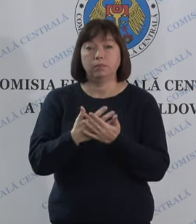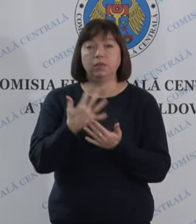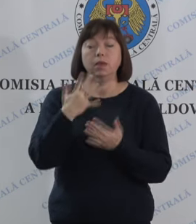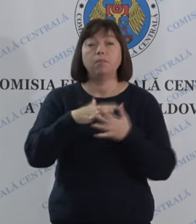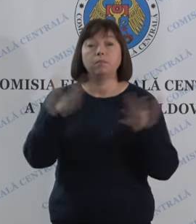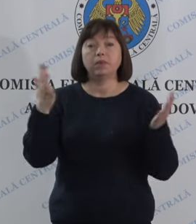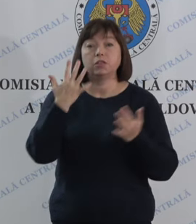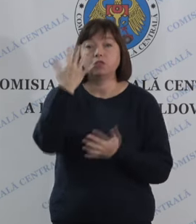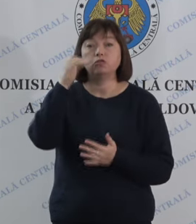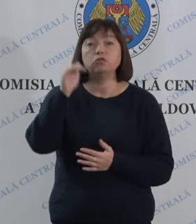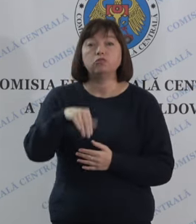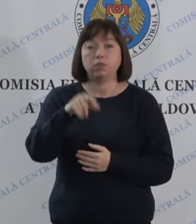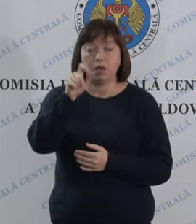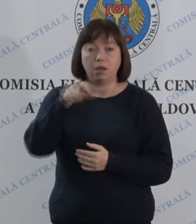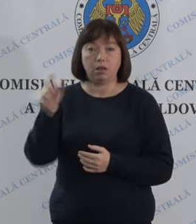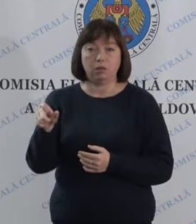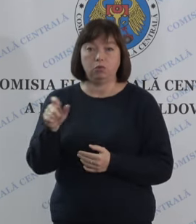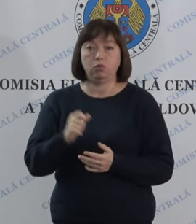.000 de alegători.